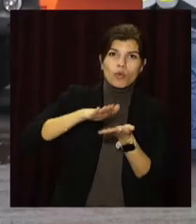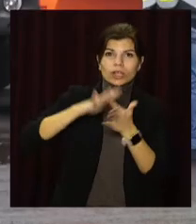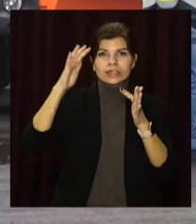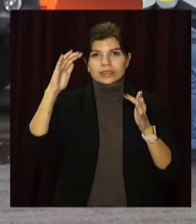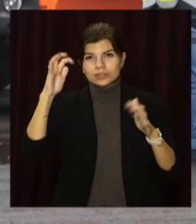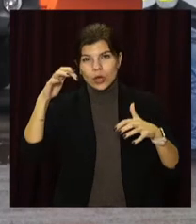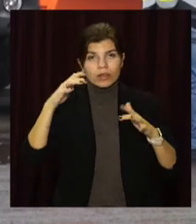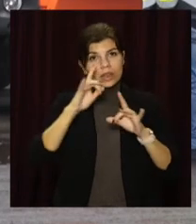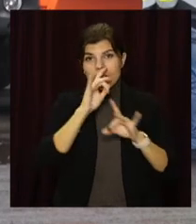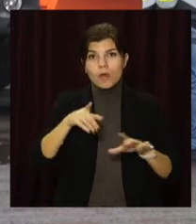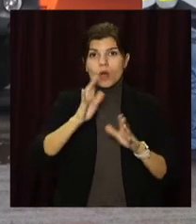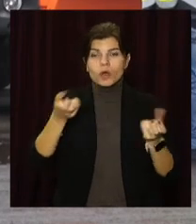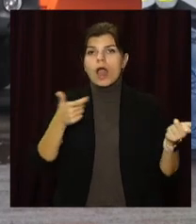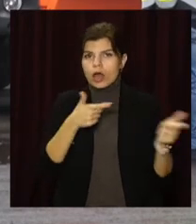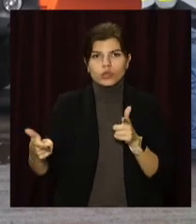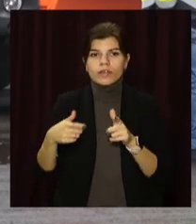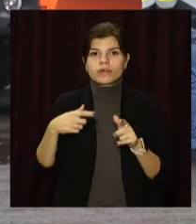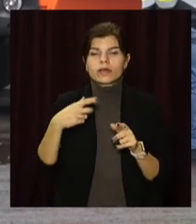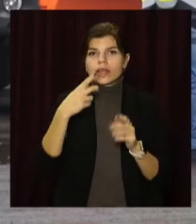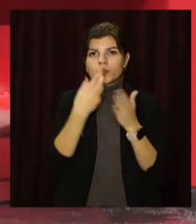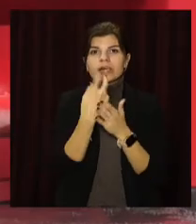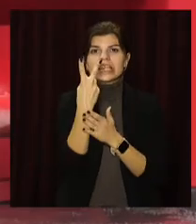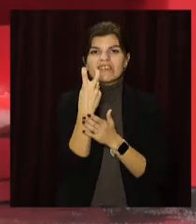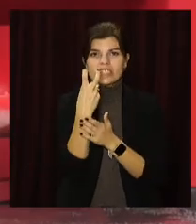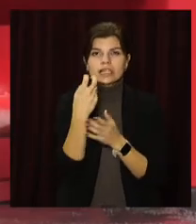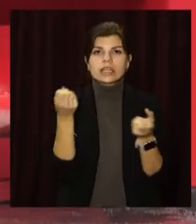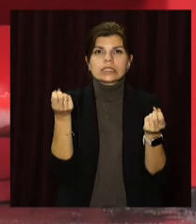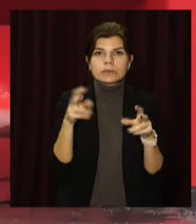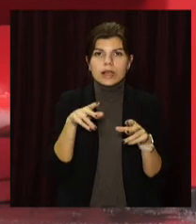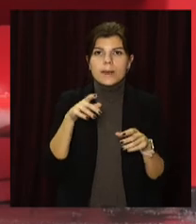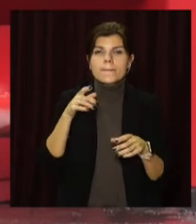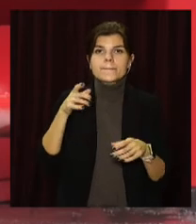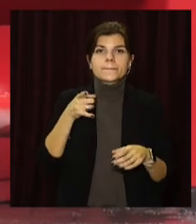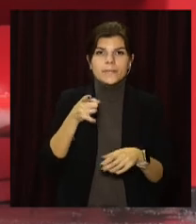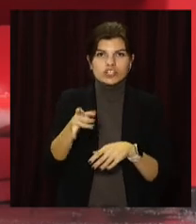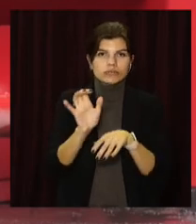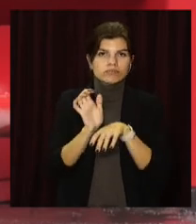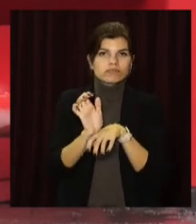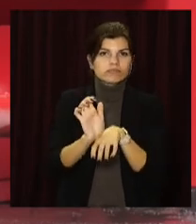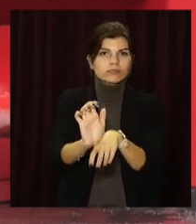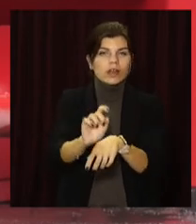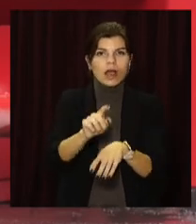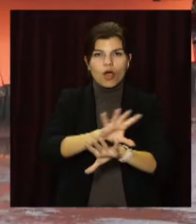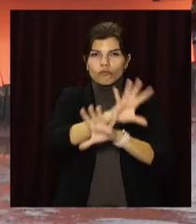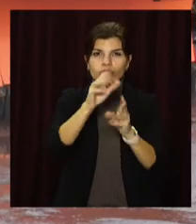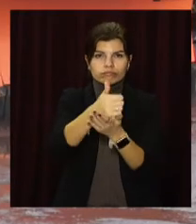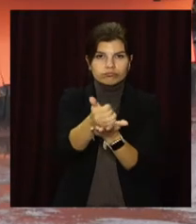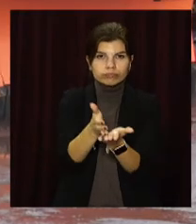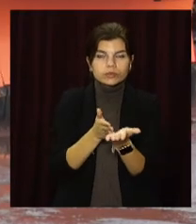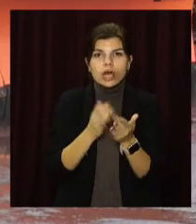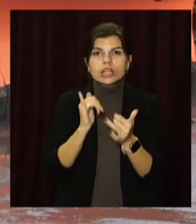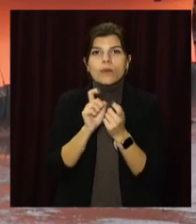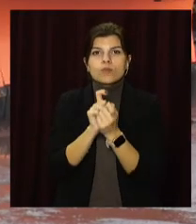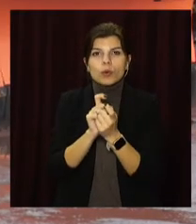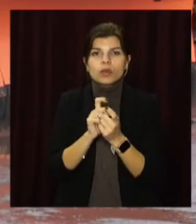не буде. На траси області готові вийти більш ніж 200 одиниць надійної снігоприбиральної техніки. Вона оснащена всім необхідним для боротьби